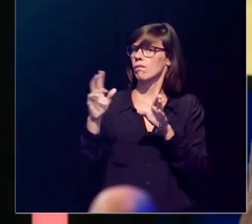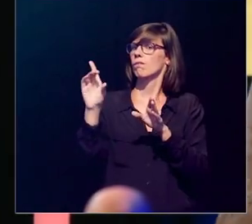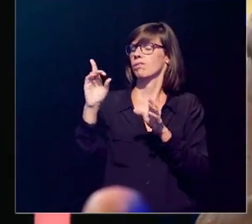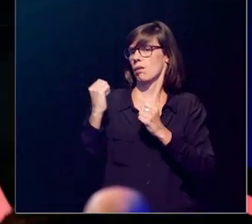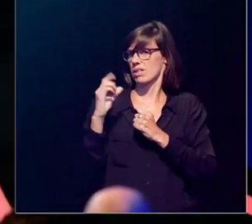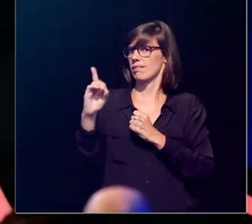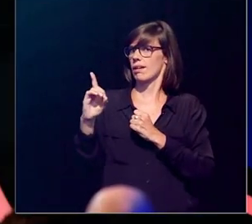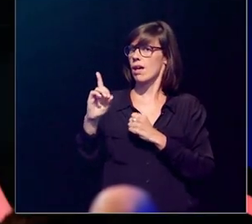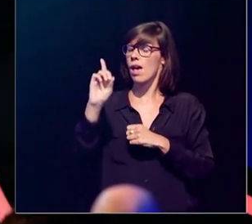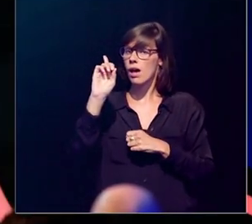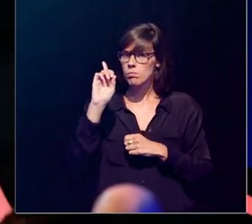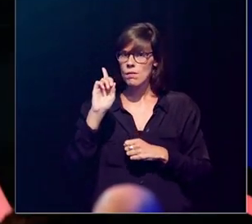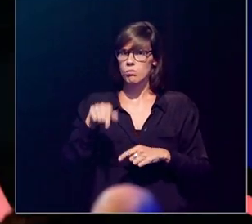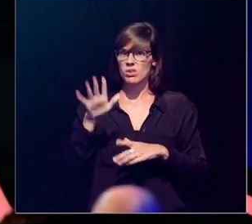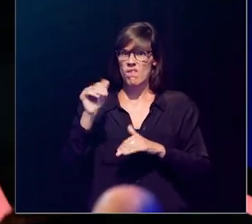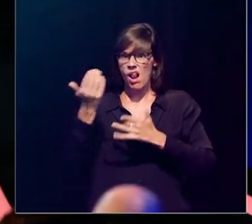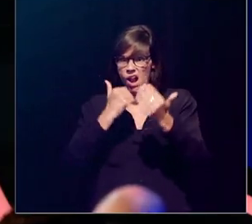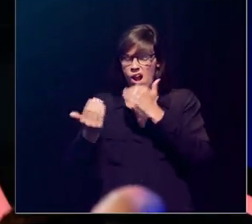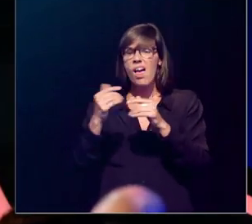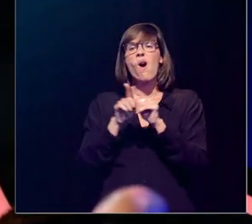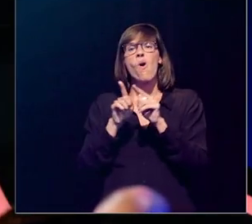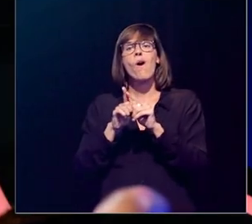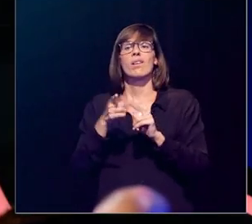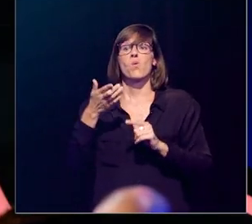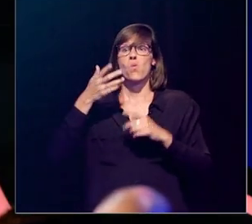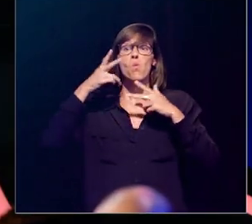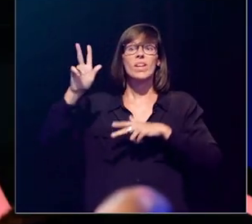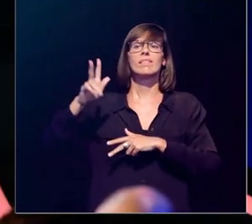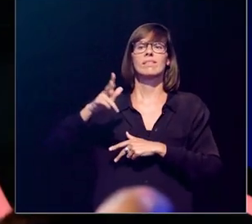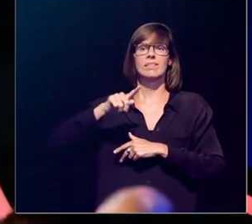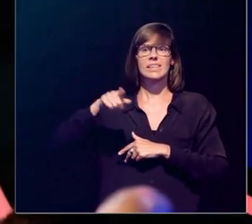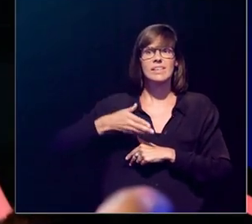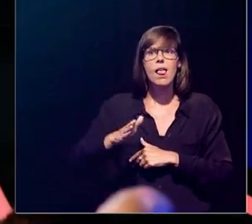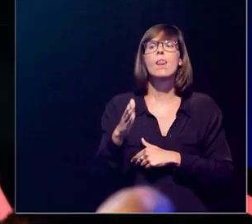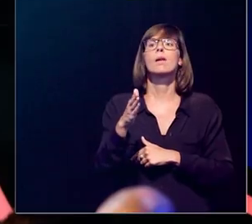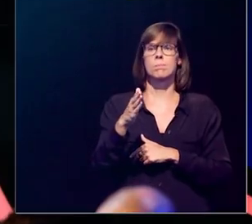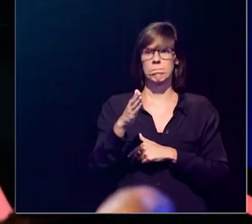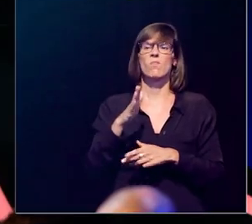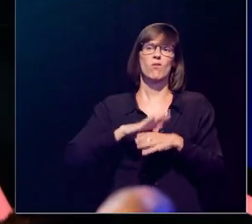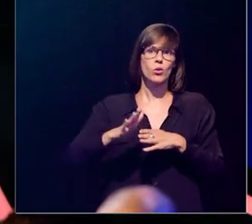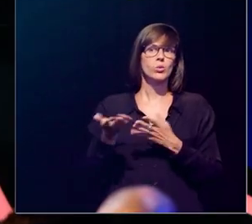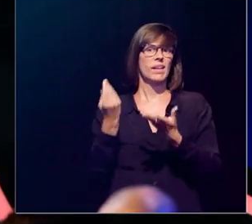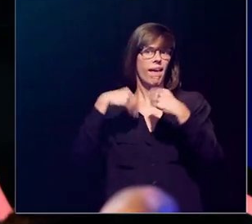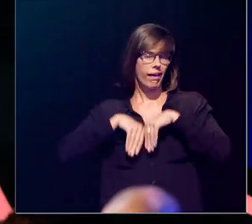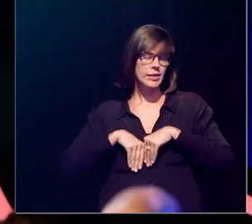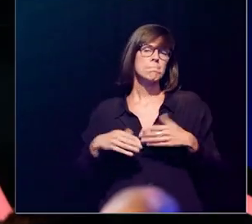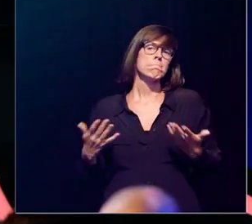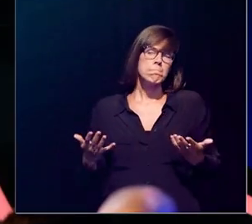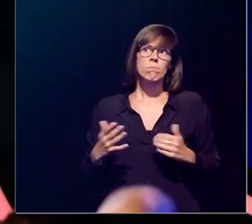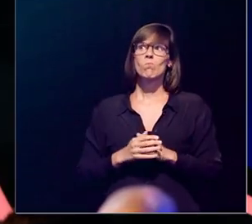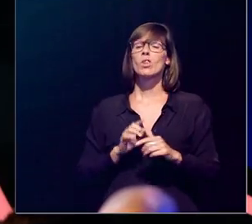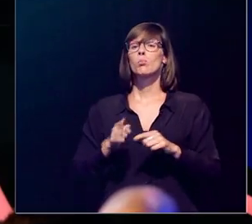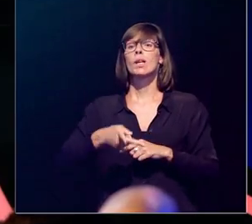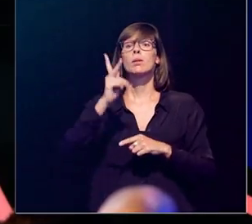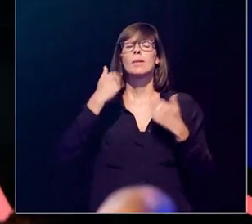maar je moet al heel veel en vooral wilde zalm eten om voldoende vitamine D langs de voeding binnen te krijgen. En dus de